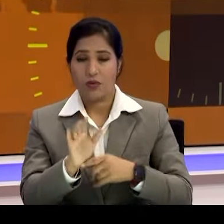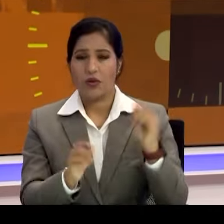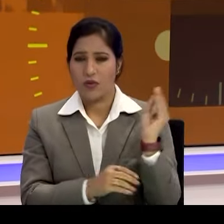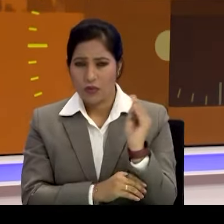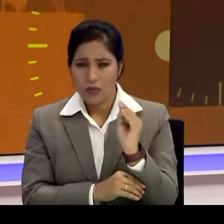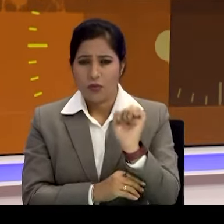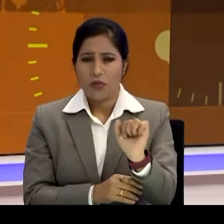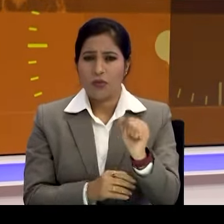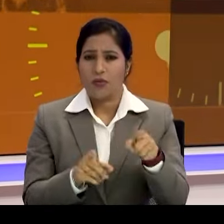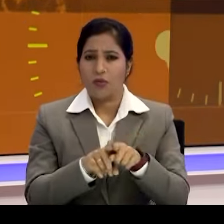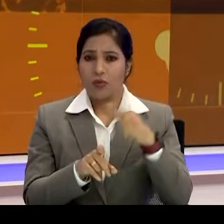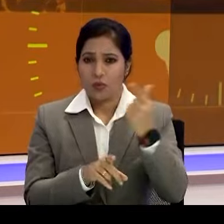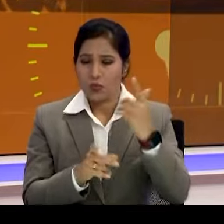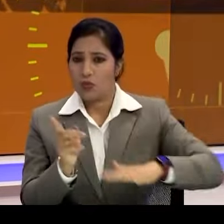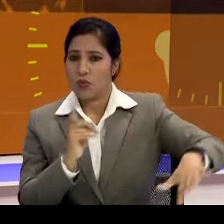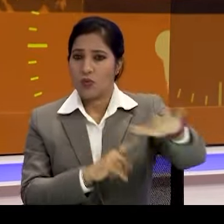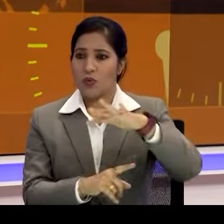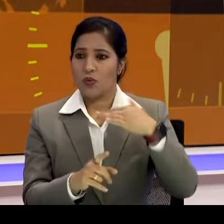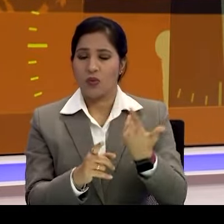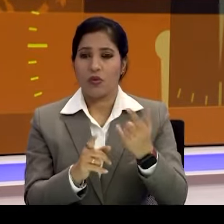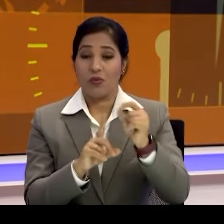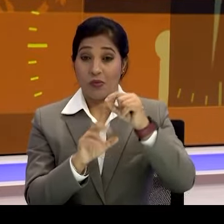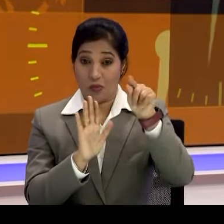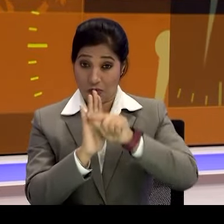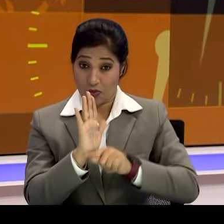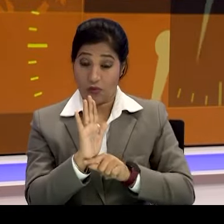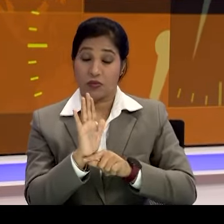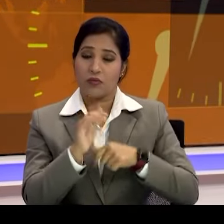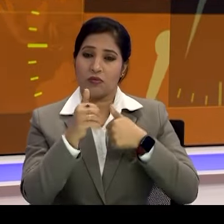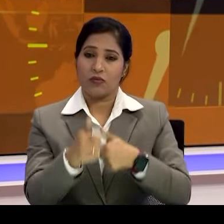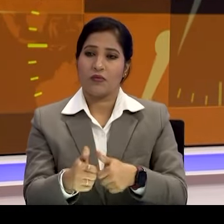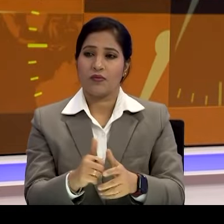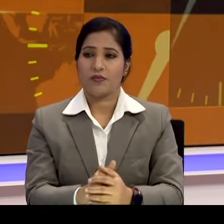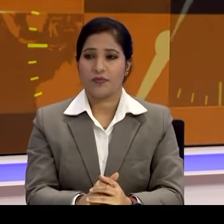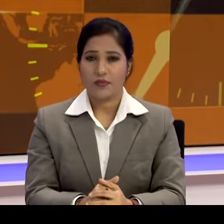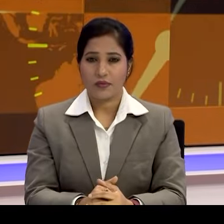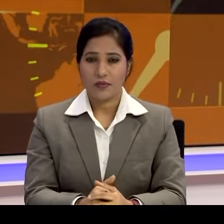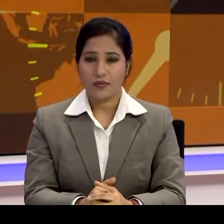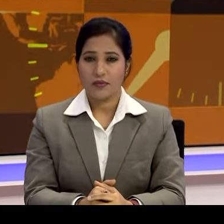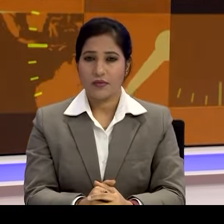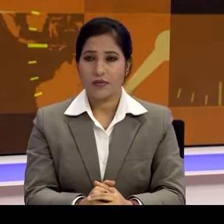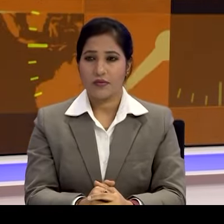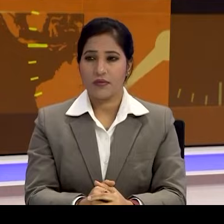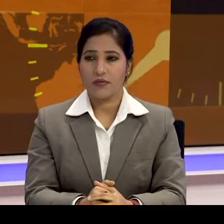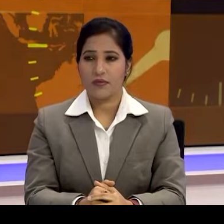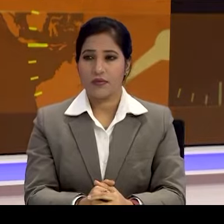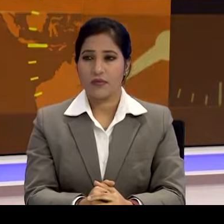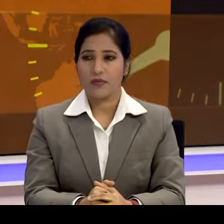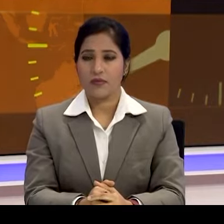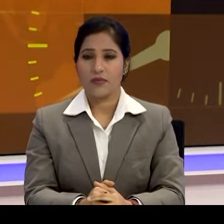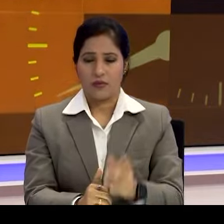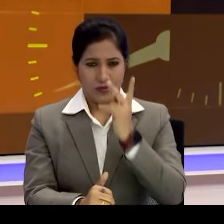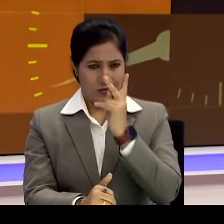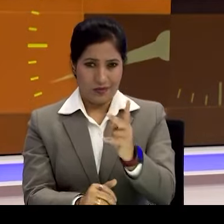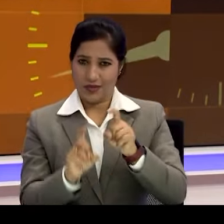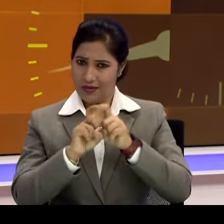huge support for government's policies among the farming communities and that is visible